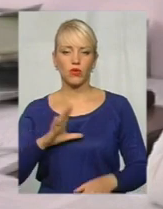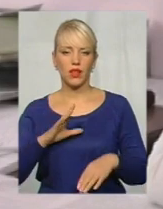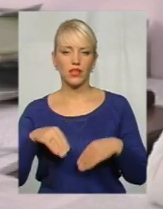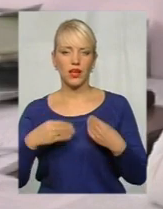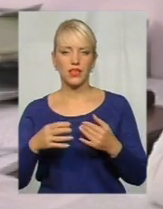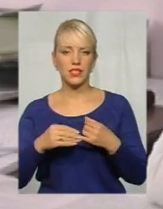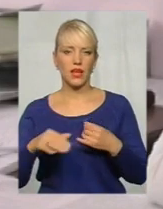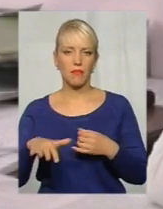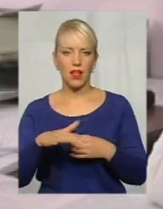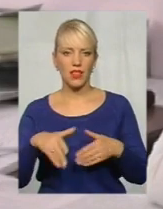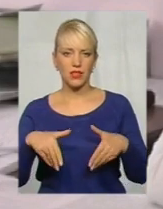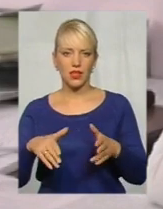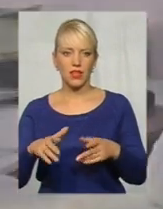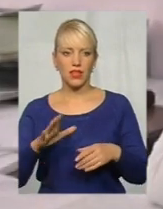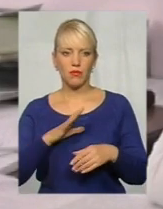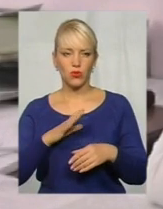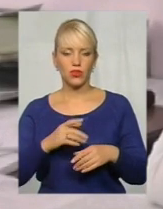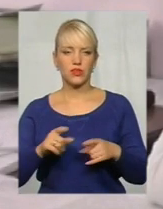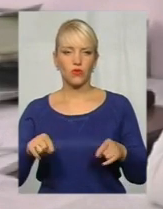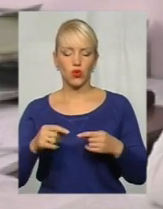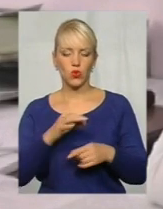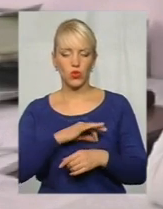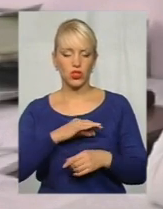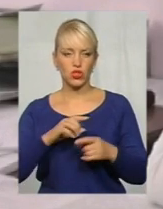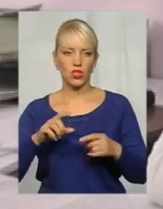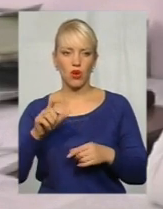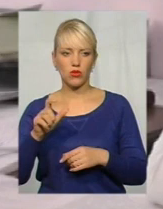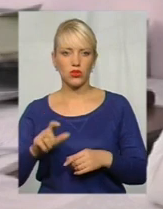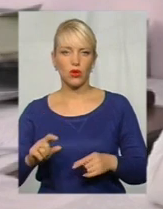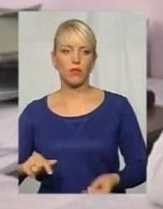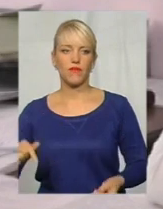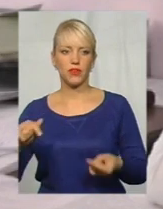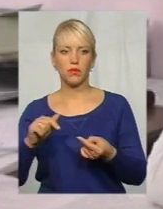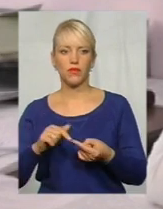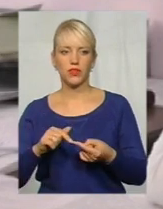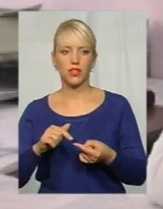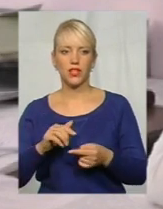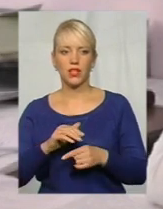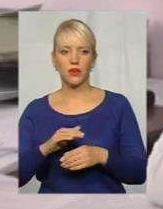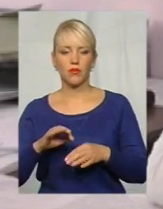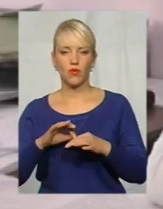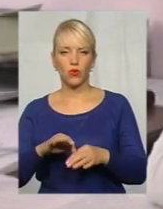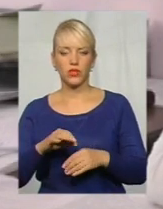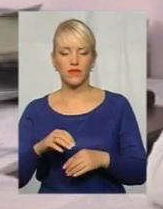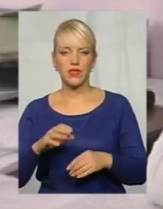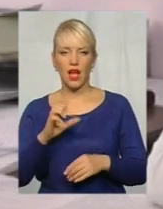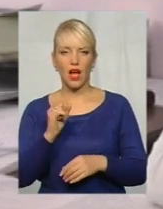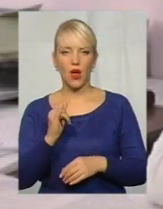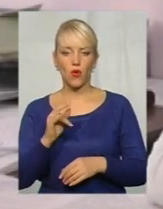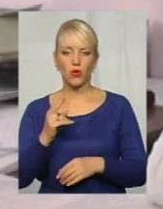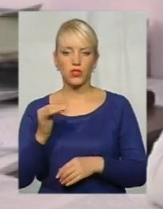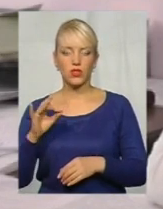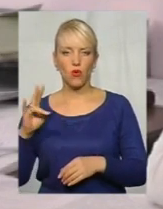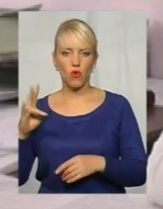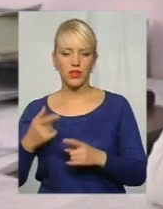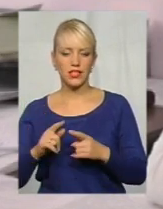час передачі не було створено юридичної особи. Відповідно, не проводився аукціон. Це два таких суттєвих порушення,